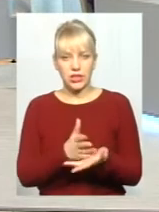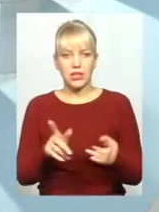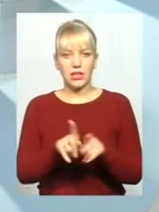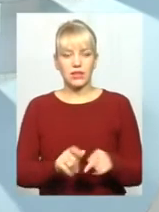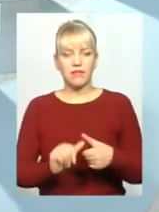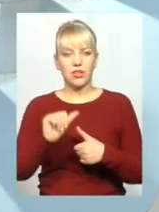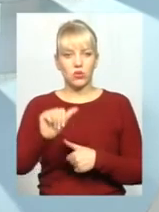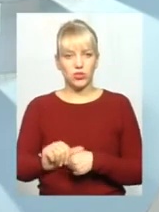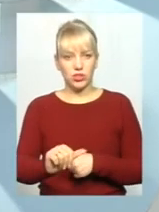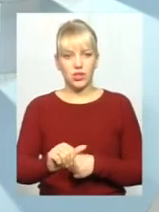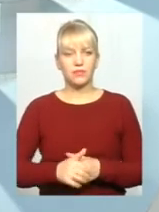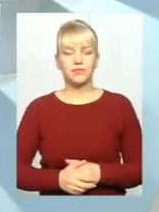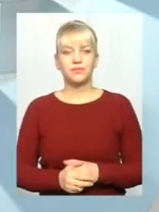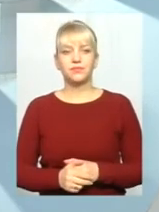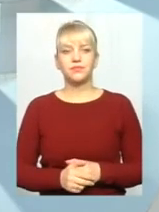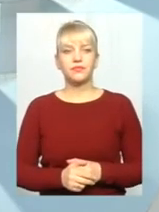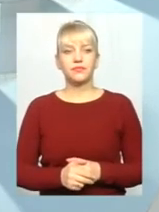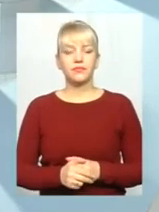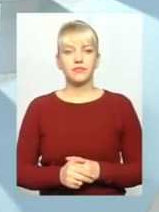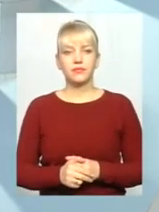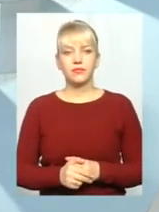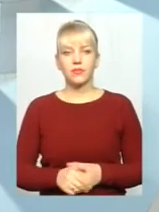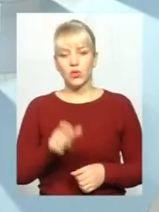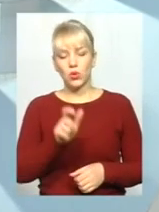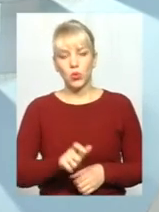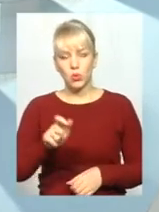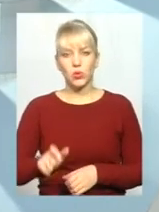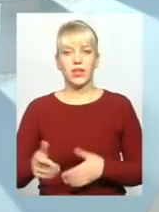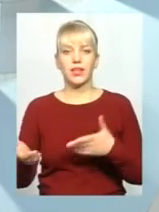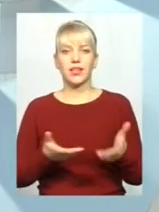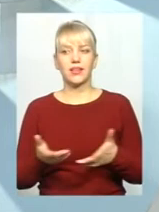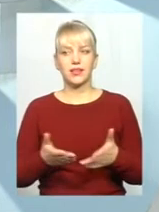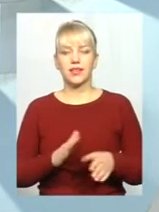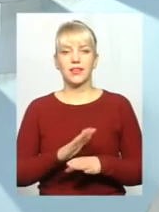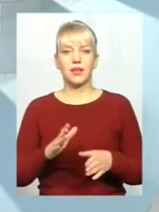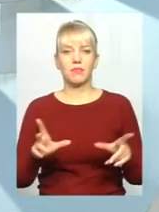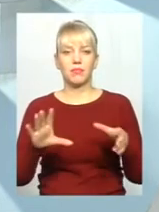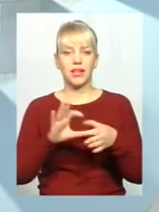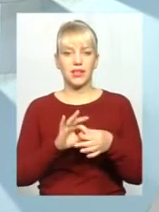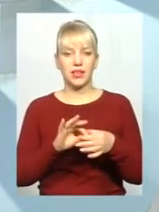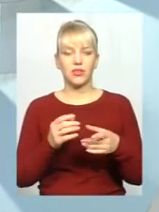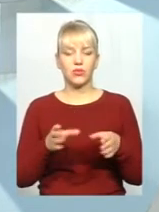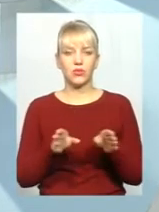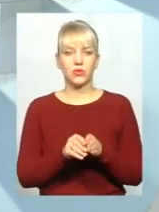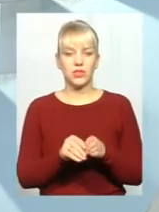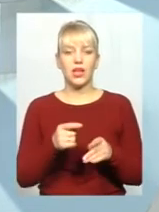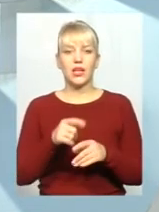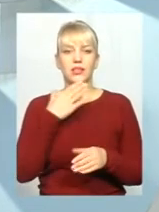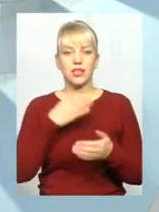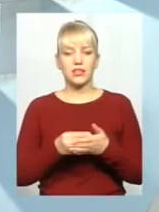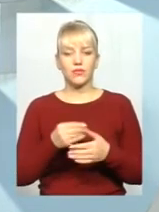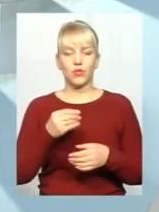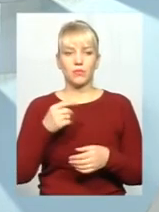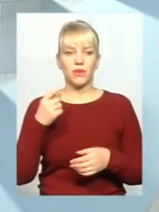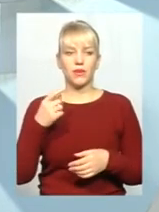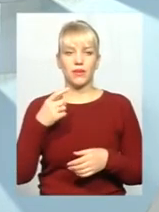виключення, не без цього. люди, які не приєднуються, вони за своїм власним бажанням, ні до яких